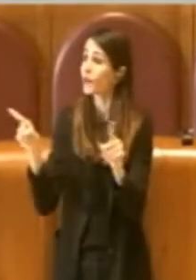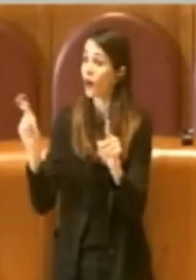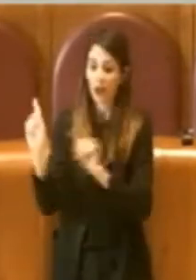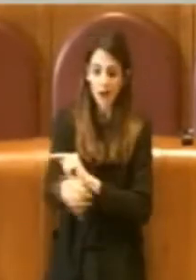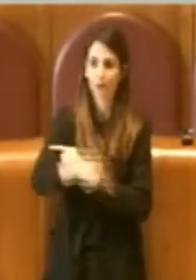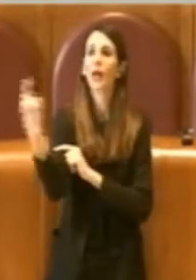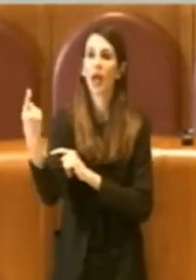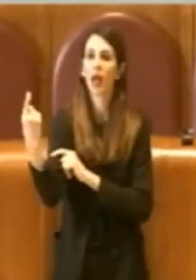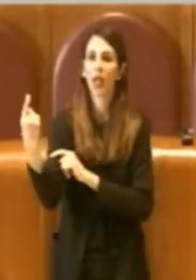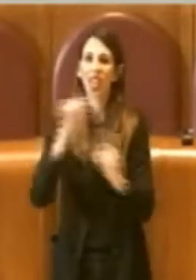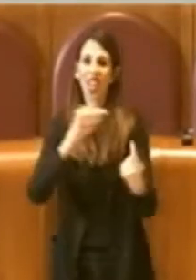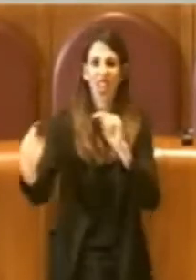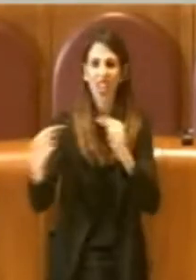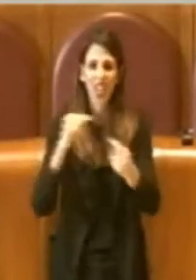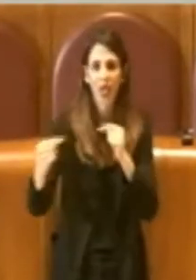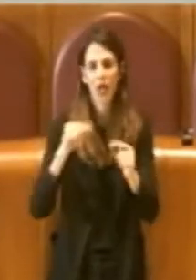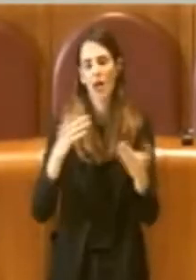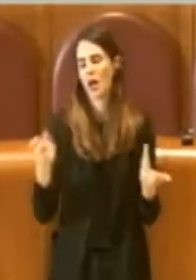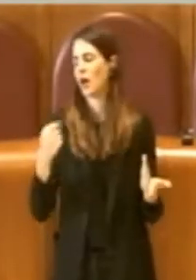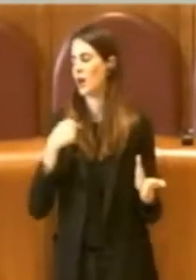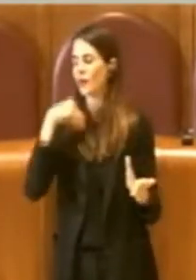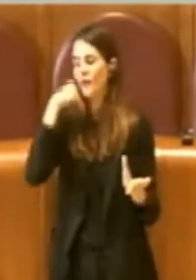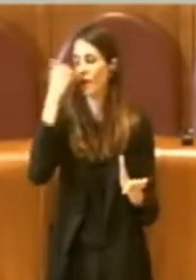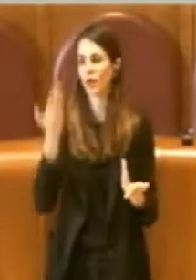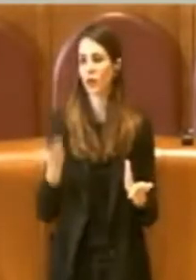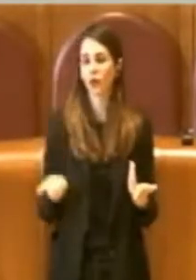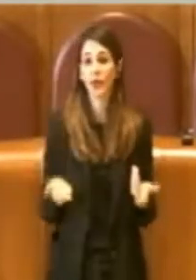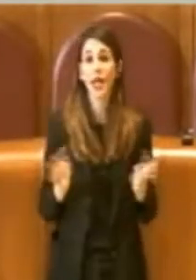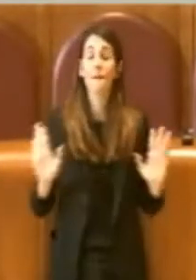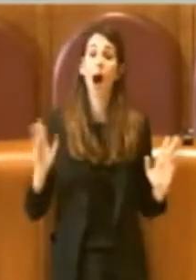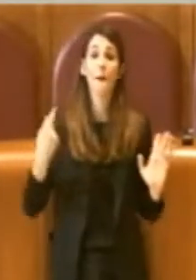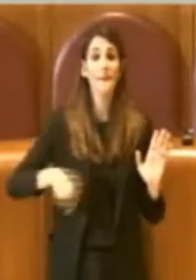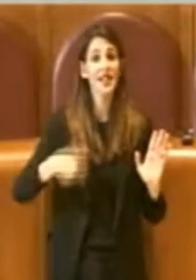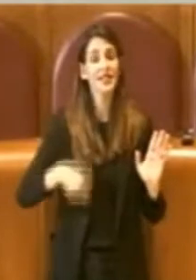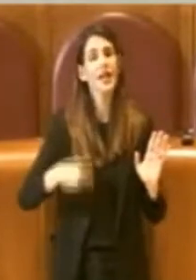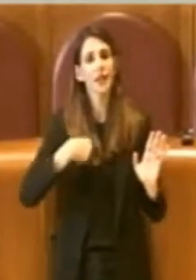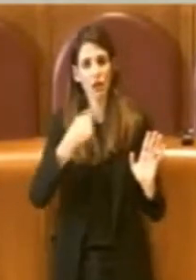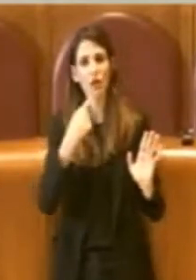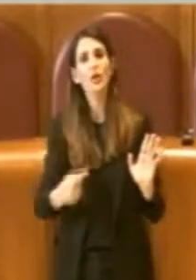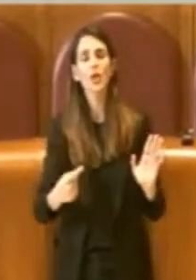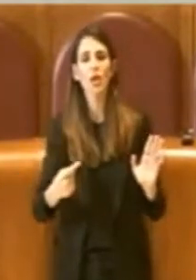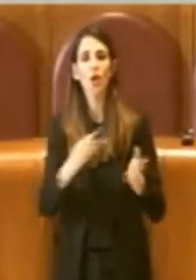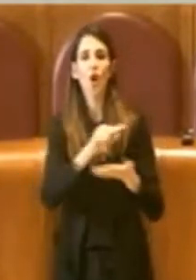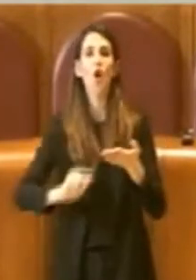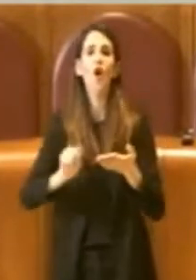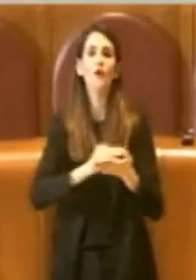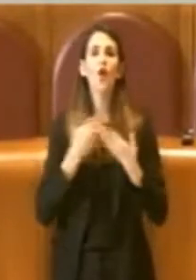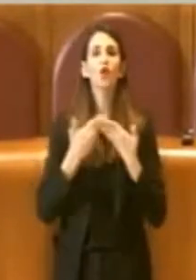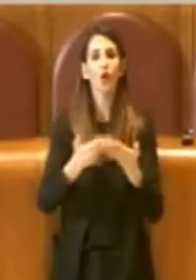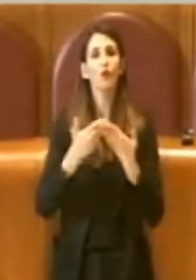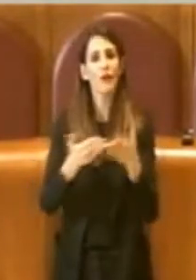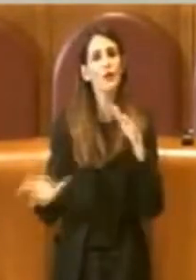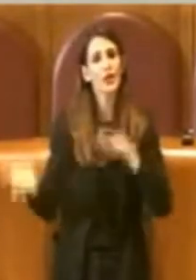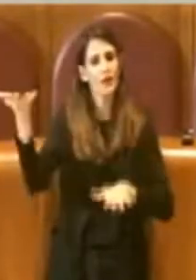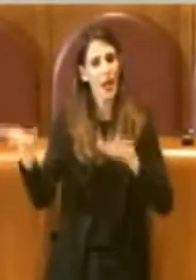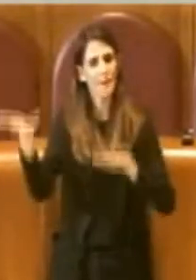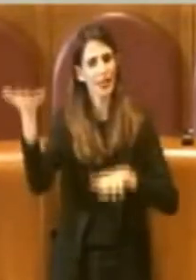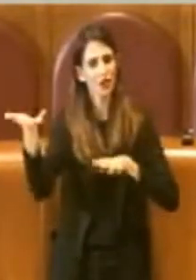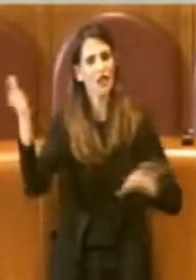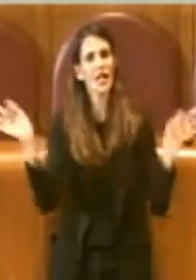semplicemente vergognoso. Ovviamente, Presidente, annuncio il voto favorevole della maggioranza a questo provvedimento. Grazie.